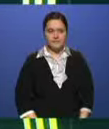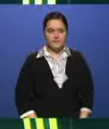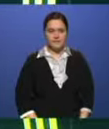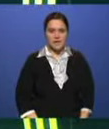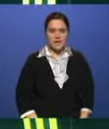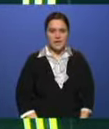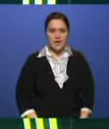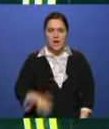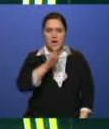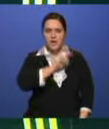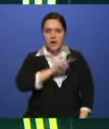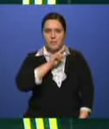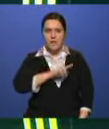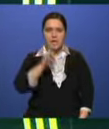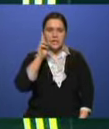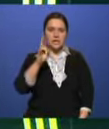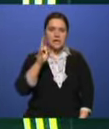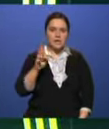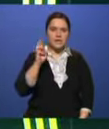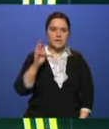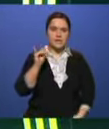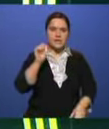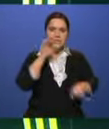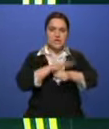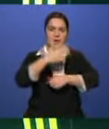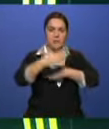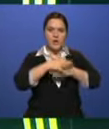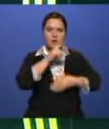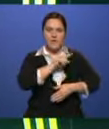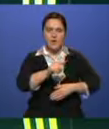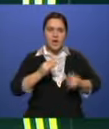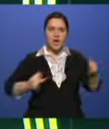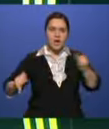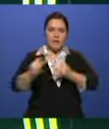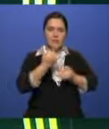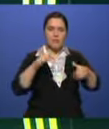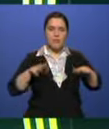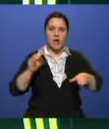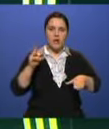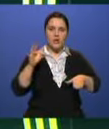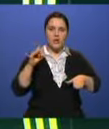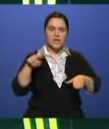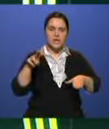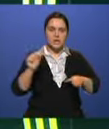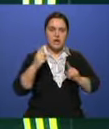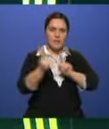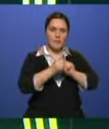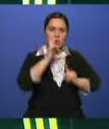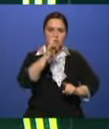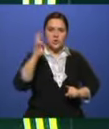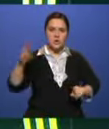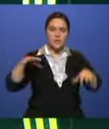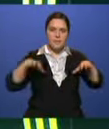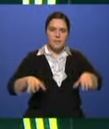Деятельность Комитета национальной безопасности и задачи на предстоящий период обсуждались сегодня в аккорде на встрече Нурсултана Назарбаева с